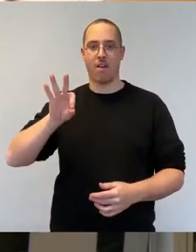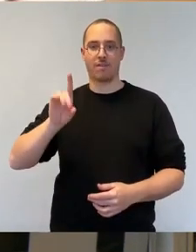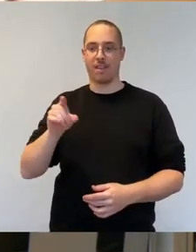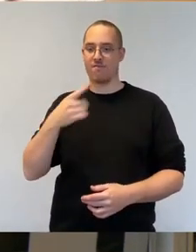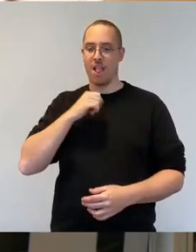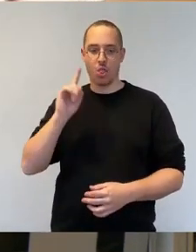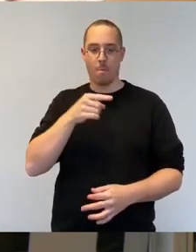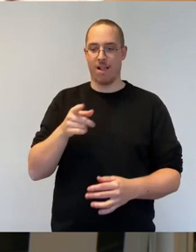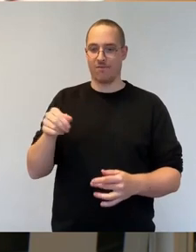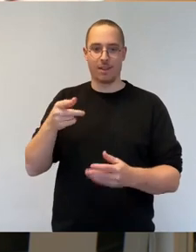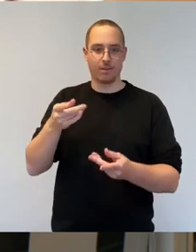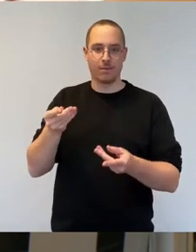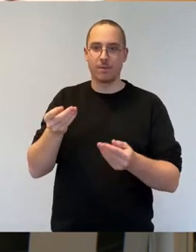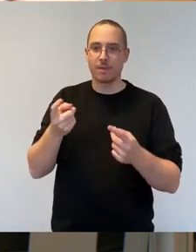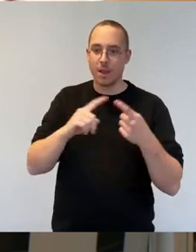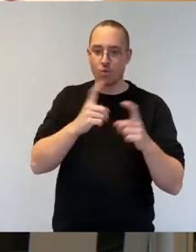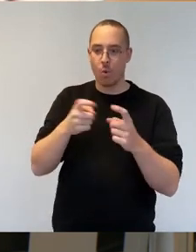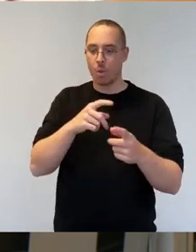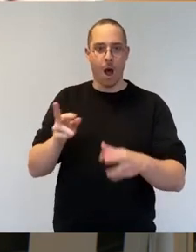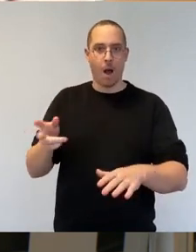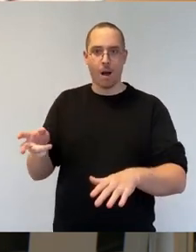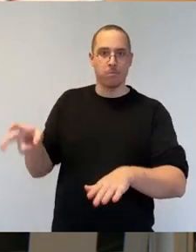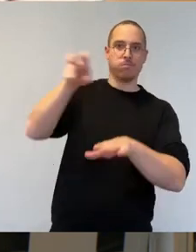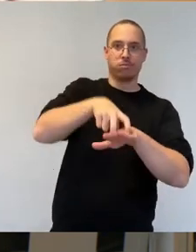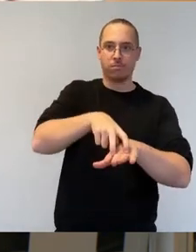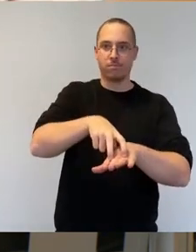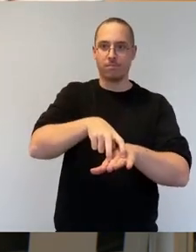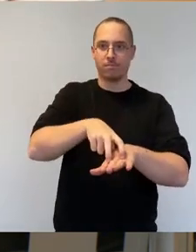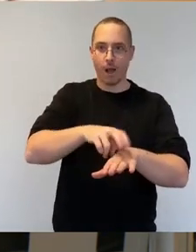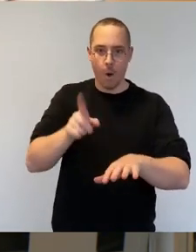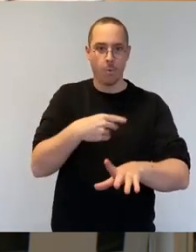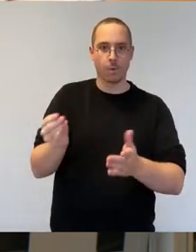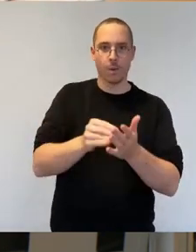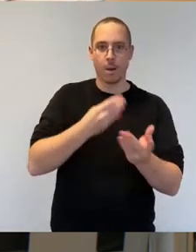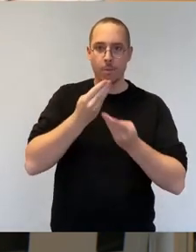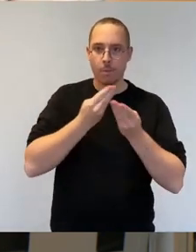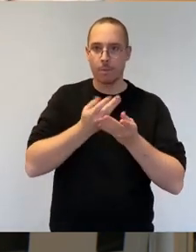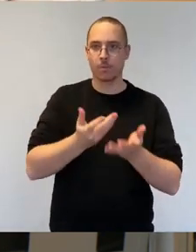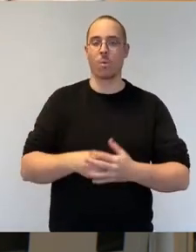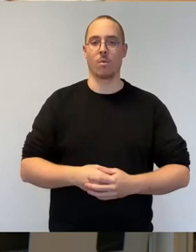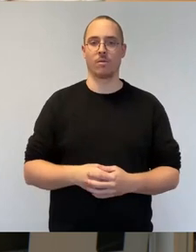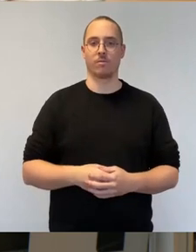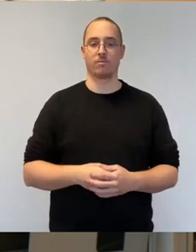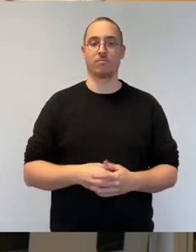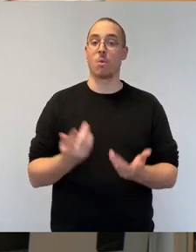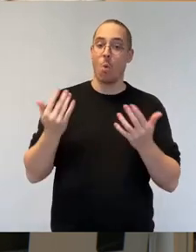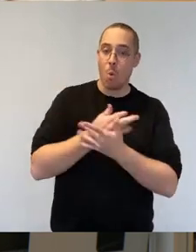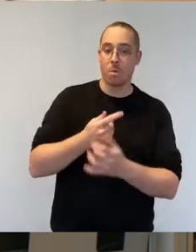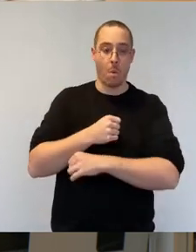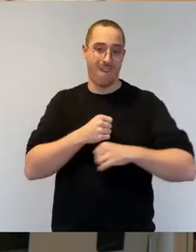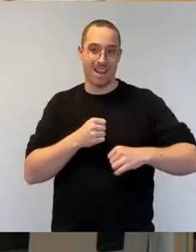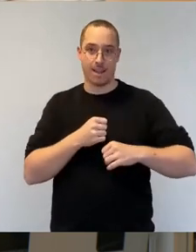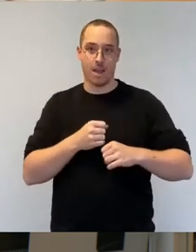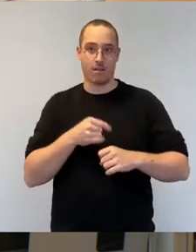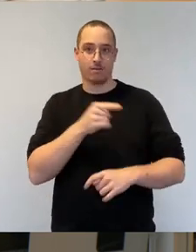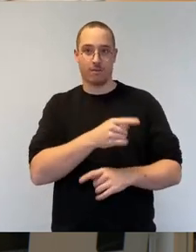Meine Vorrednerinnen und Vorredner von, nein, die Vorrednerinnen von Grünen und Linken haben das schon sehr zu Recht kritisiert.